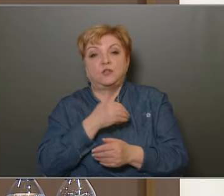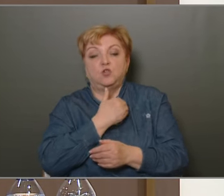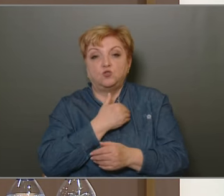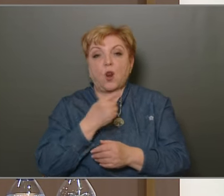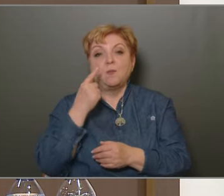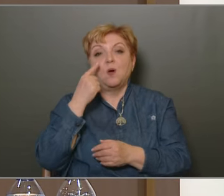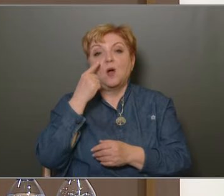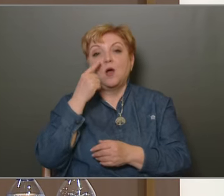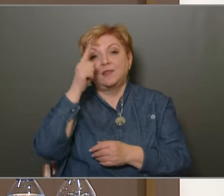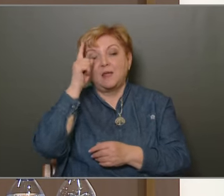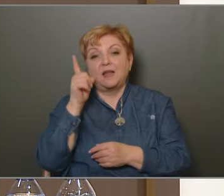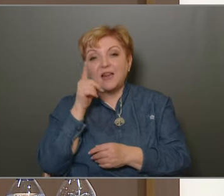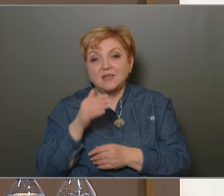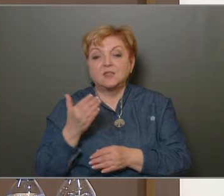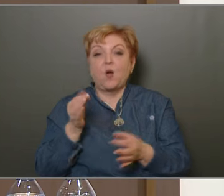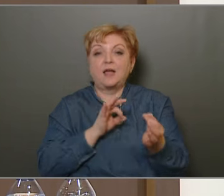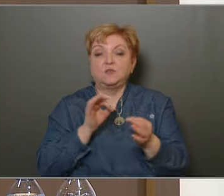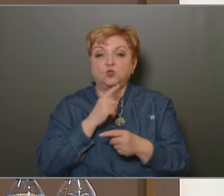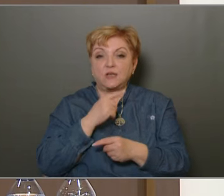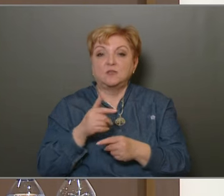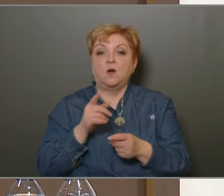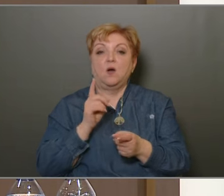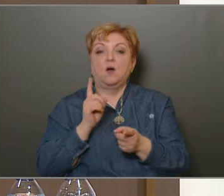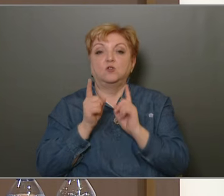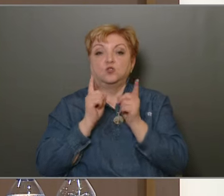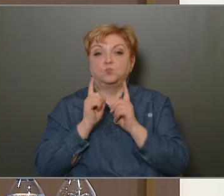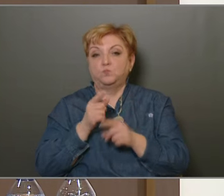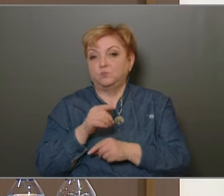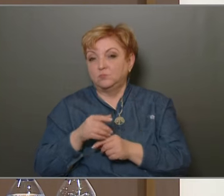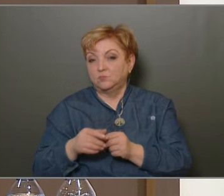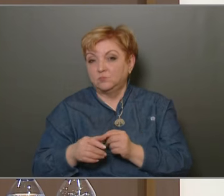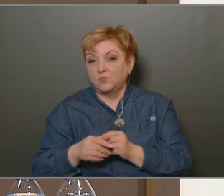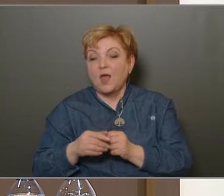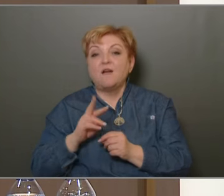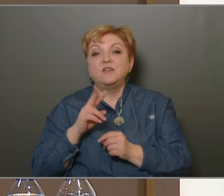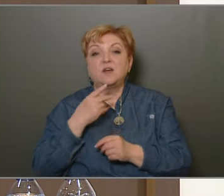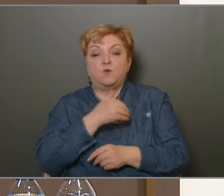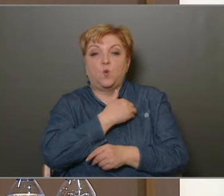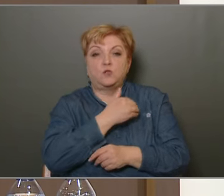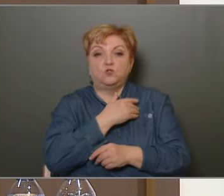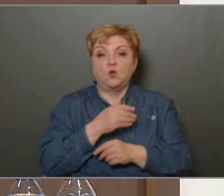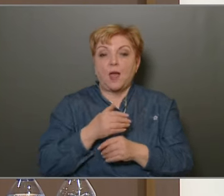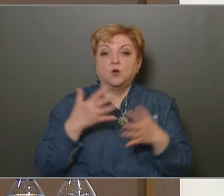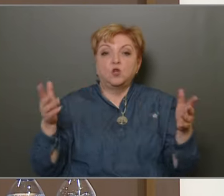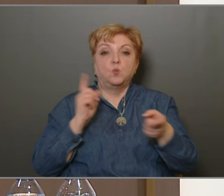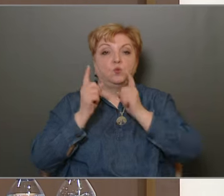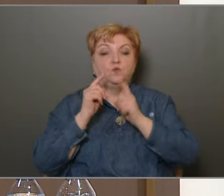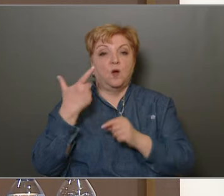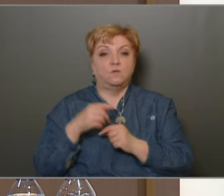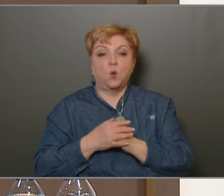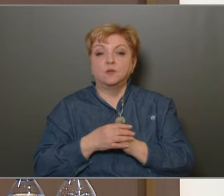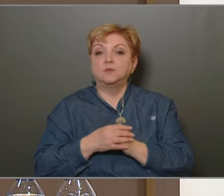iskolában, a Német Lászlóban és a Hegedis-Gézai iskolában. Ezek voltak talán a legnagyobb felújítások. A Vizofogó iskolában egy nagyobb